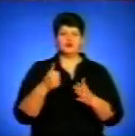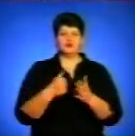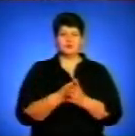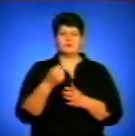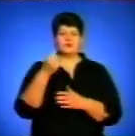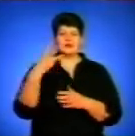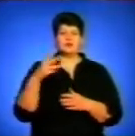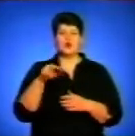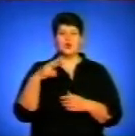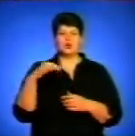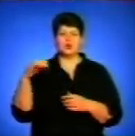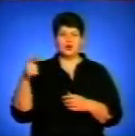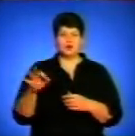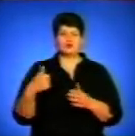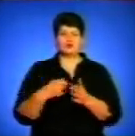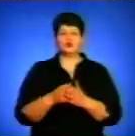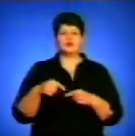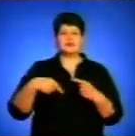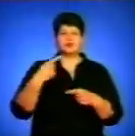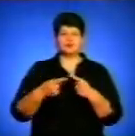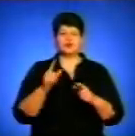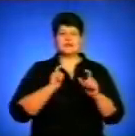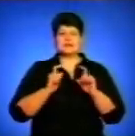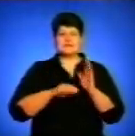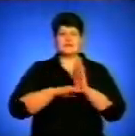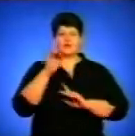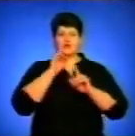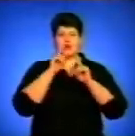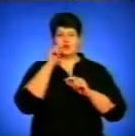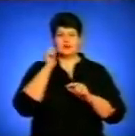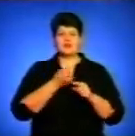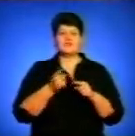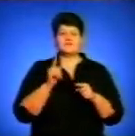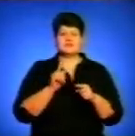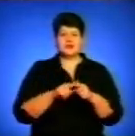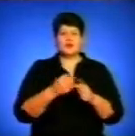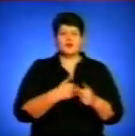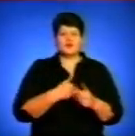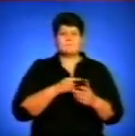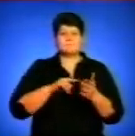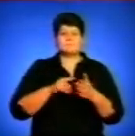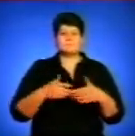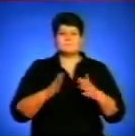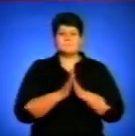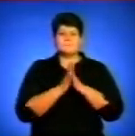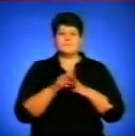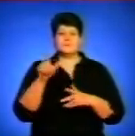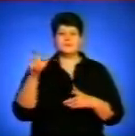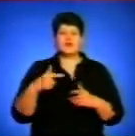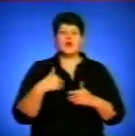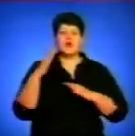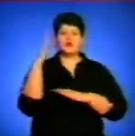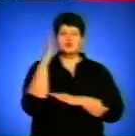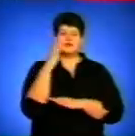наступної сесії Верховної Ради України. У такий спосіб народні обранці намагаються переконати більшість голосувати особисто. Ігор